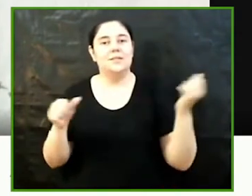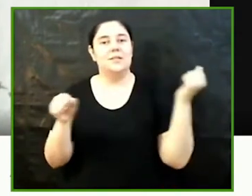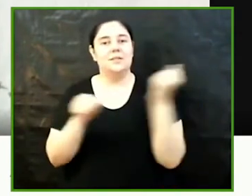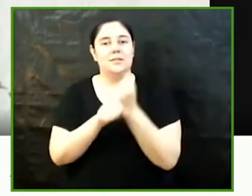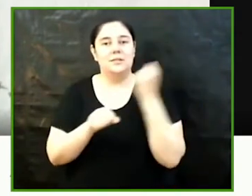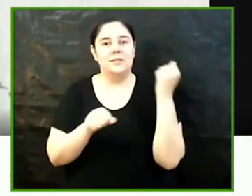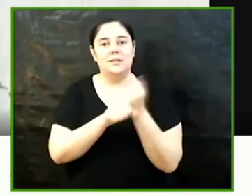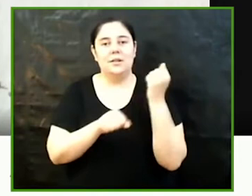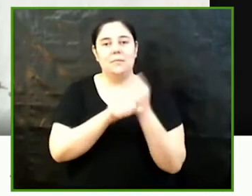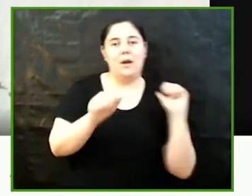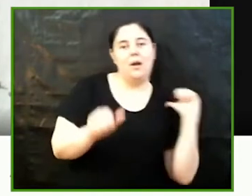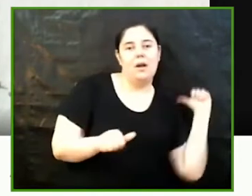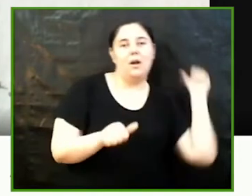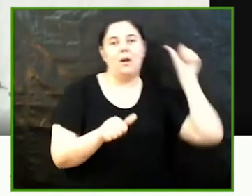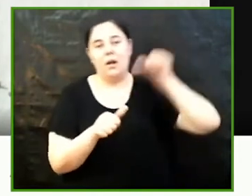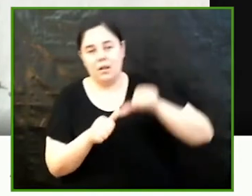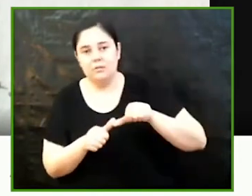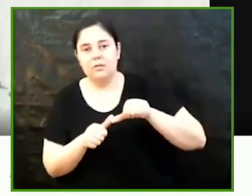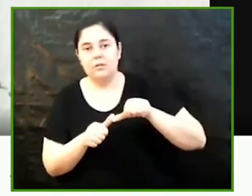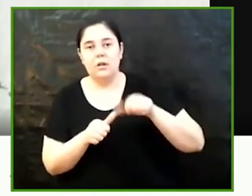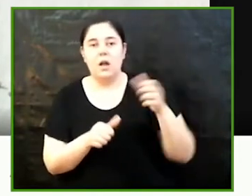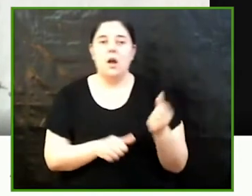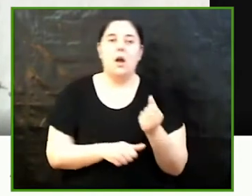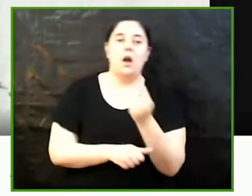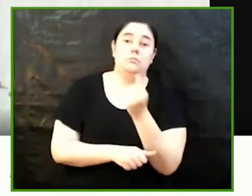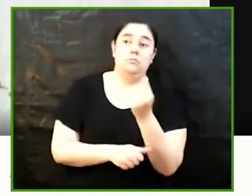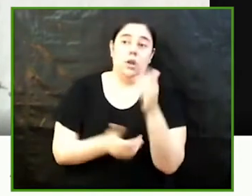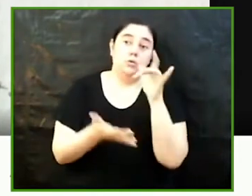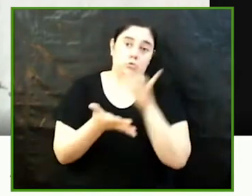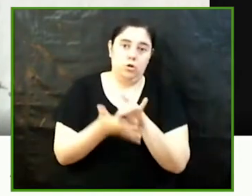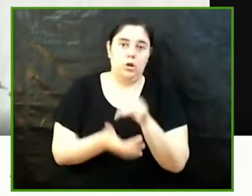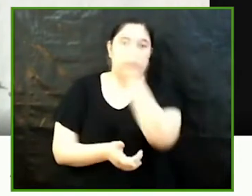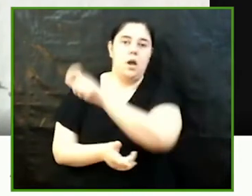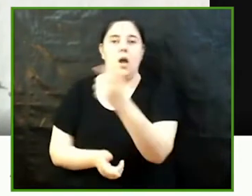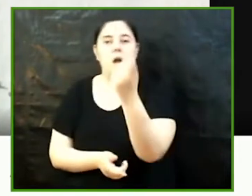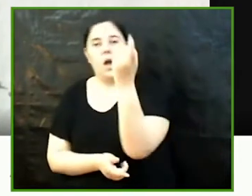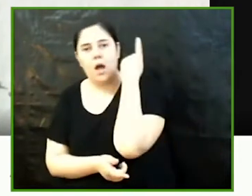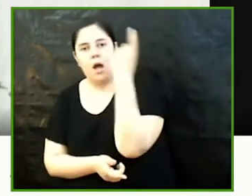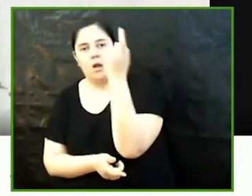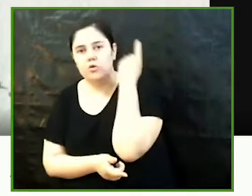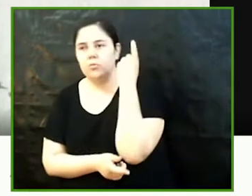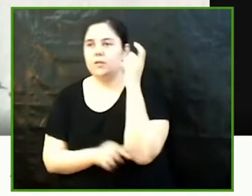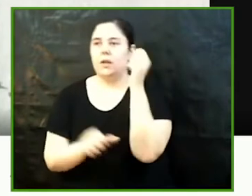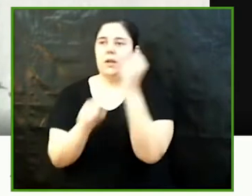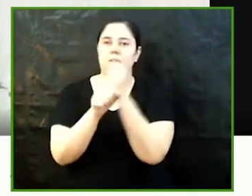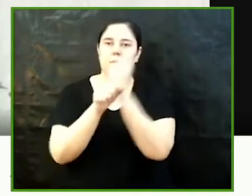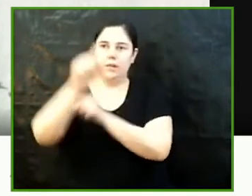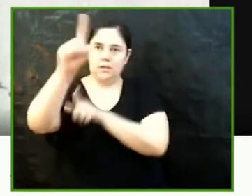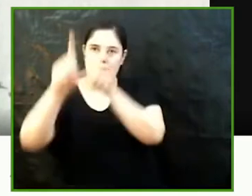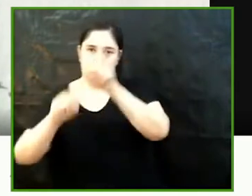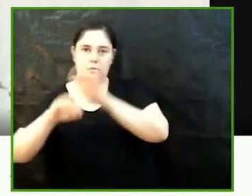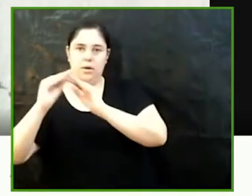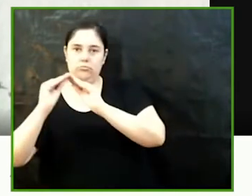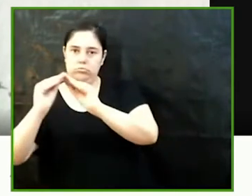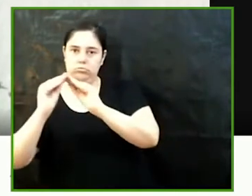que, per una banda, hi ha hagut un alumnat significat que ha escollit aquests treballs, i, per altra banda, tot un